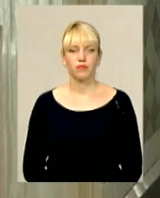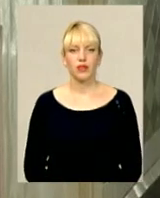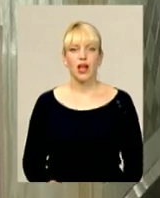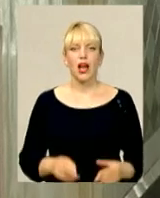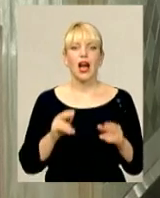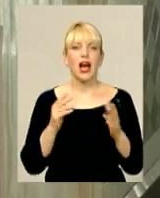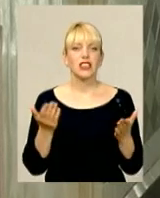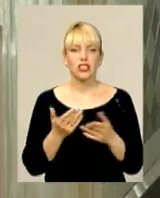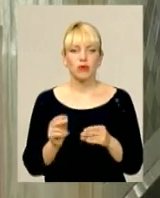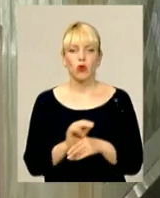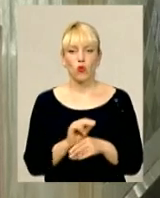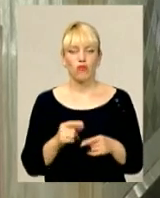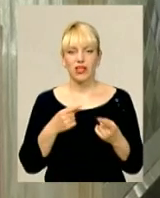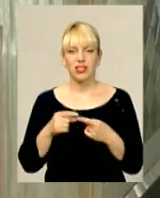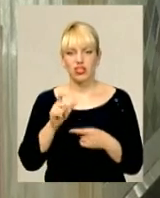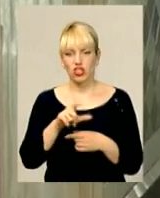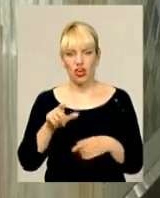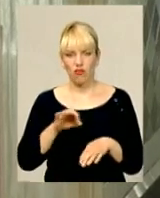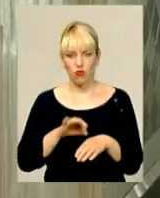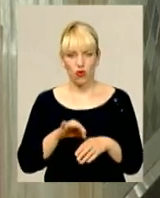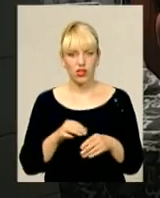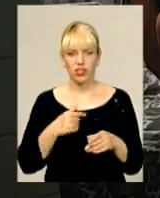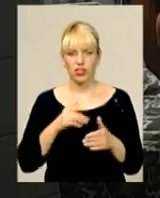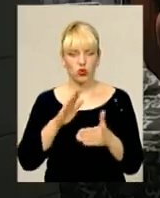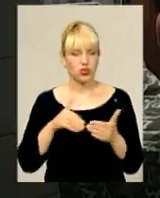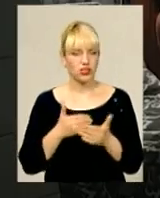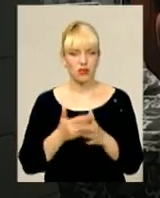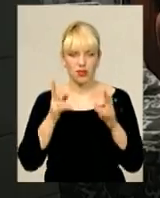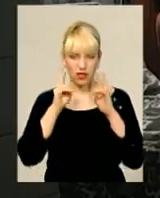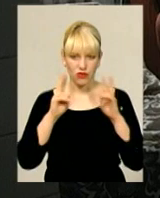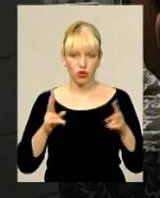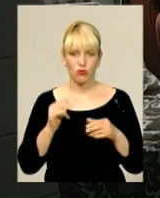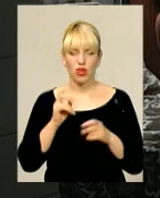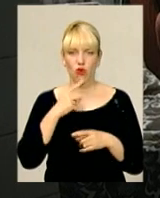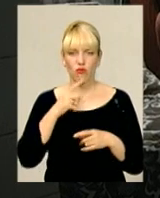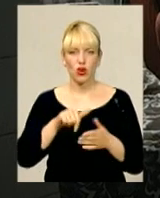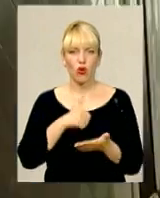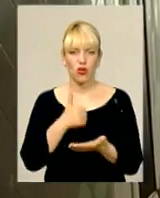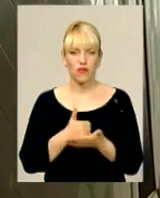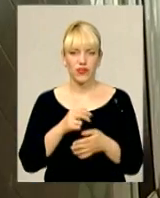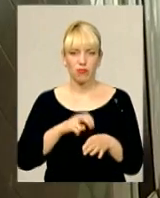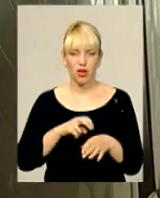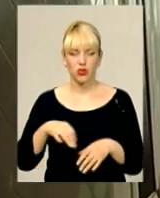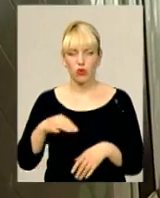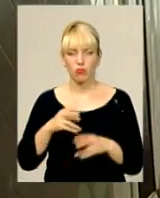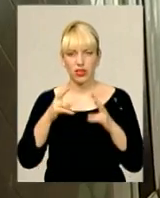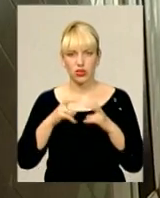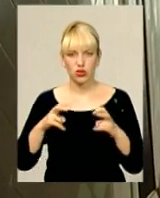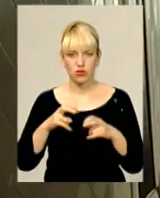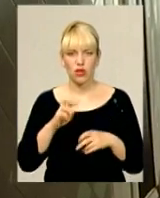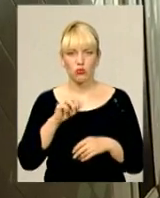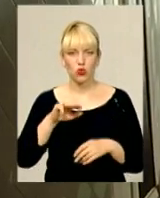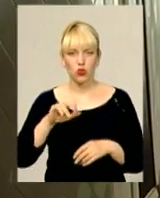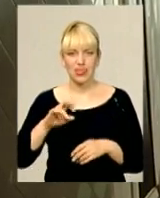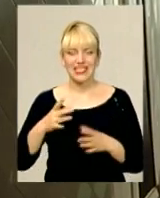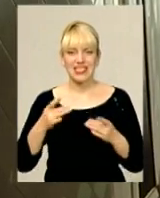лікувати інших хворих у таких випадках, достеменно невідомо. Як запевняє головний медик області, при діагностуванні ботулізму сироватку для